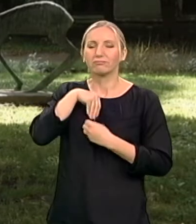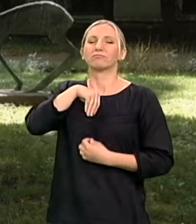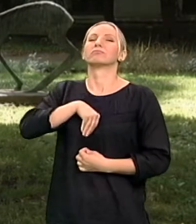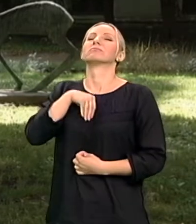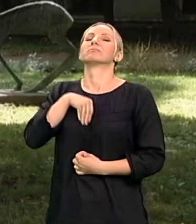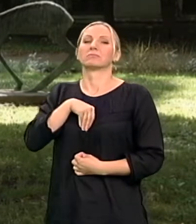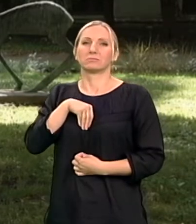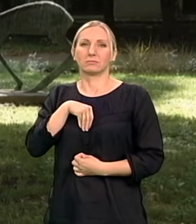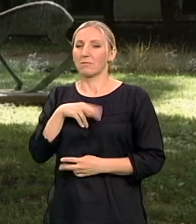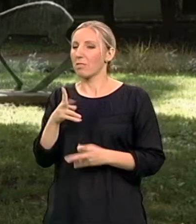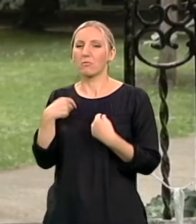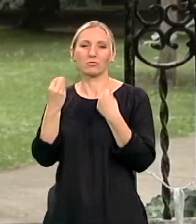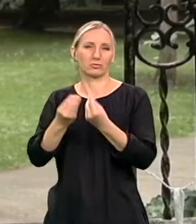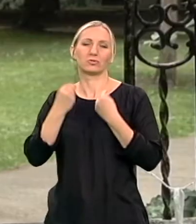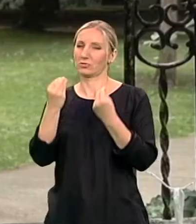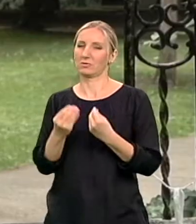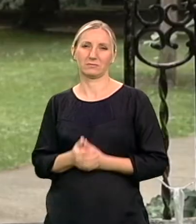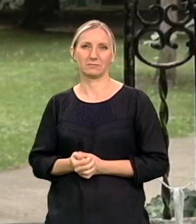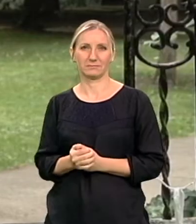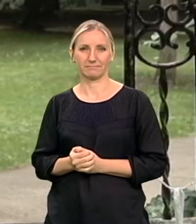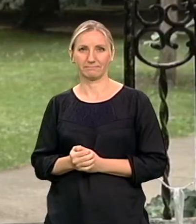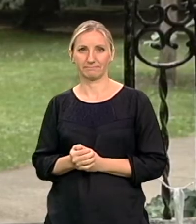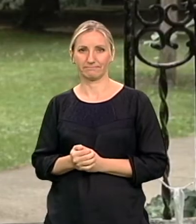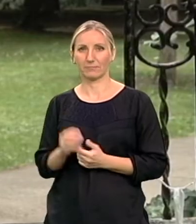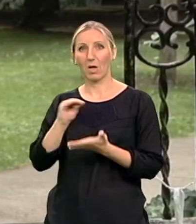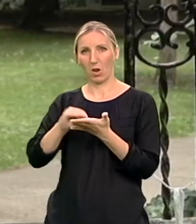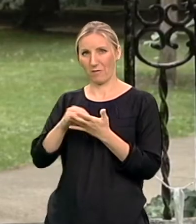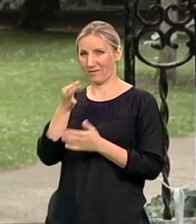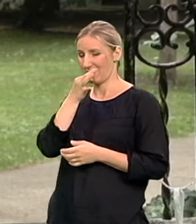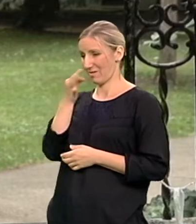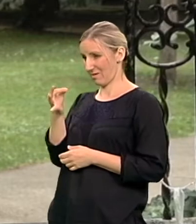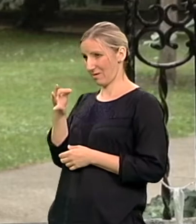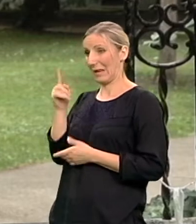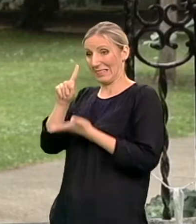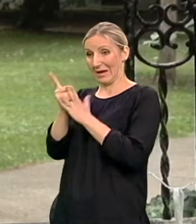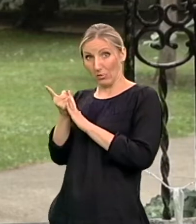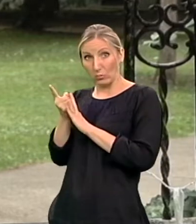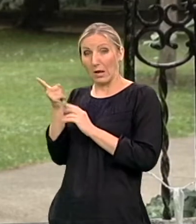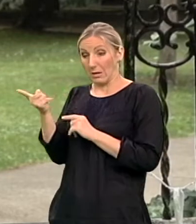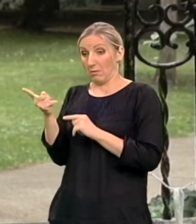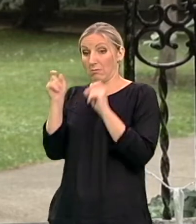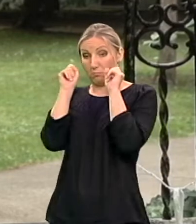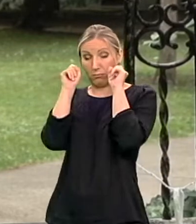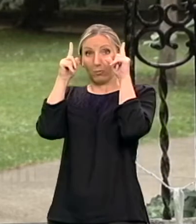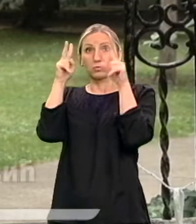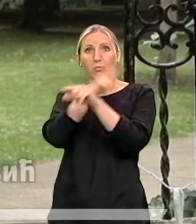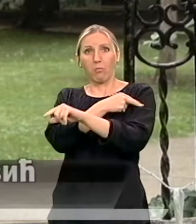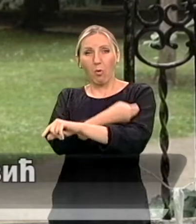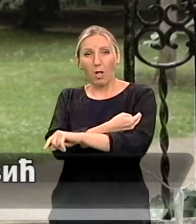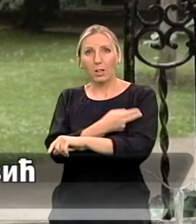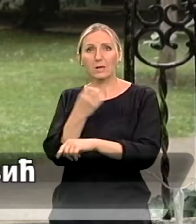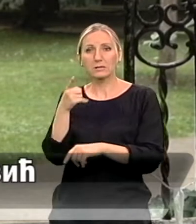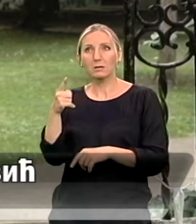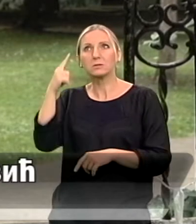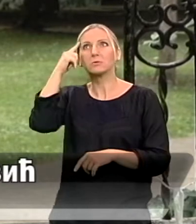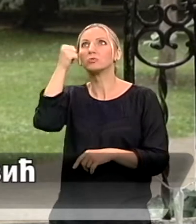To se ne može opisati. Trenutak kada se budiš u bolnici i kada sazneš šta ti se dogodilo? Ja se